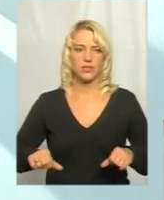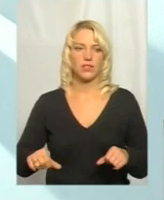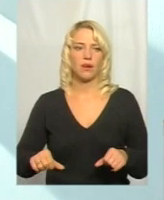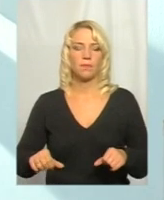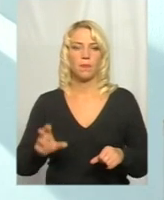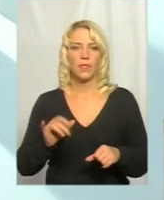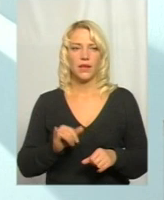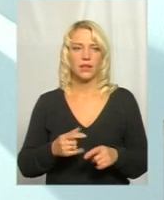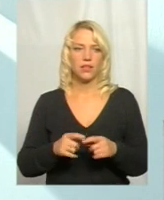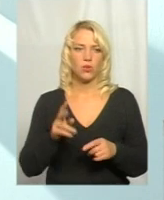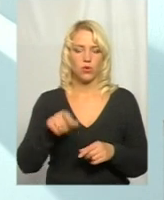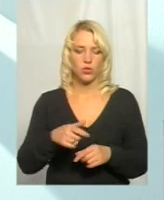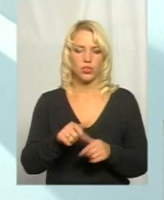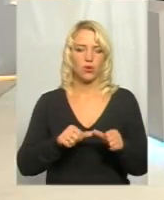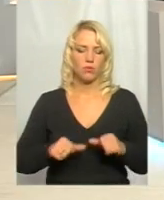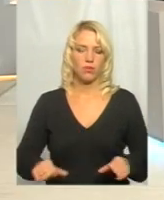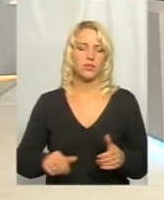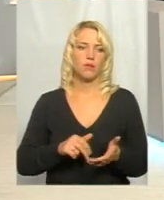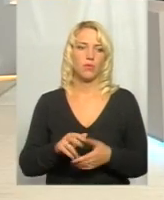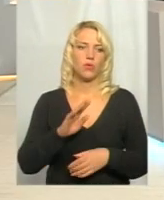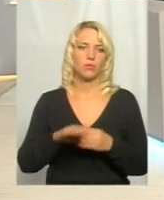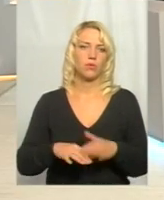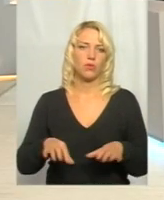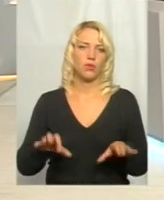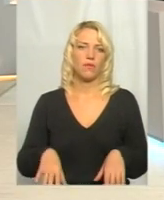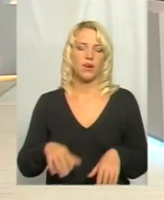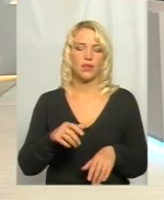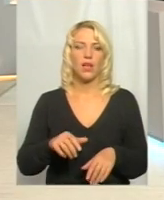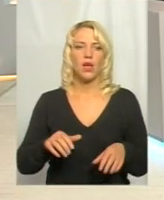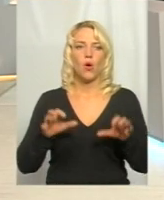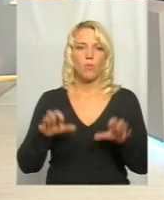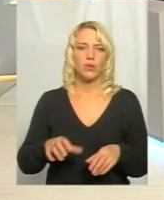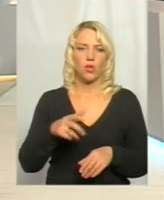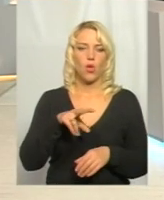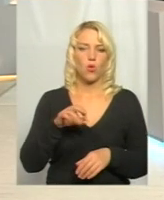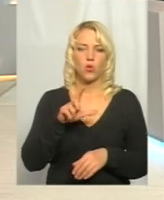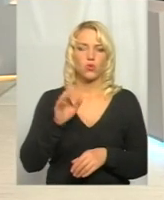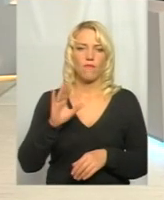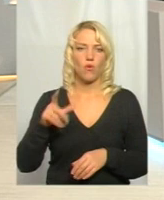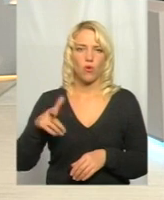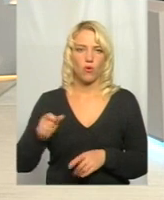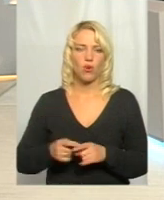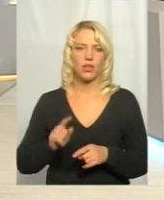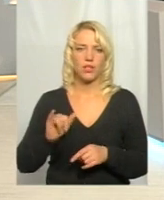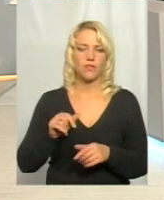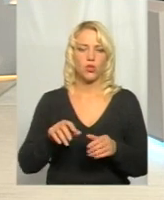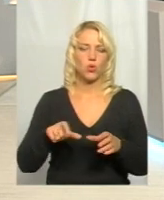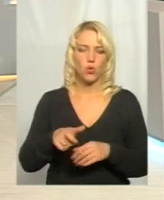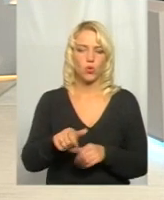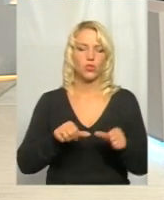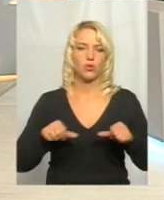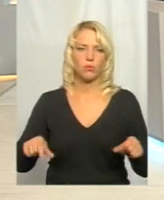До речі, дорожня комісія проходить підголуванням губернатора Вадима Миколаївича Лозового. І на дорожній комісії, в якій є